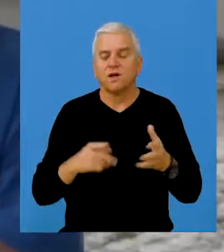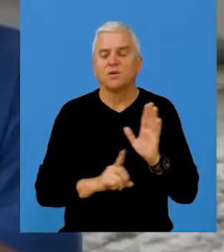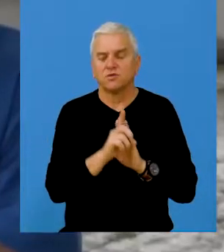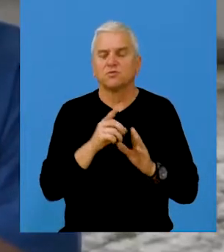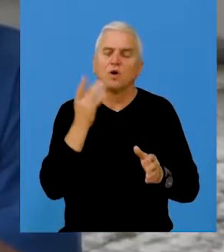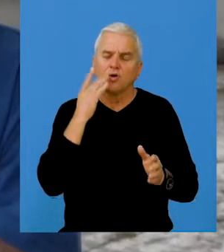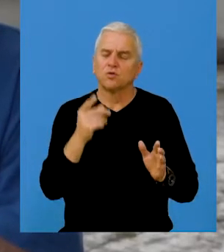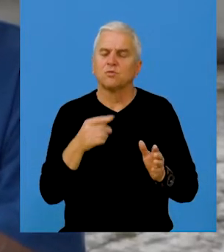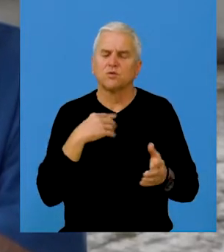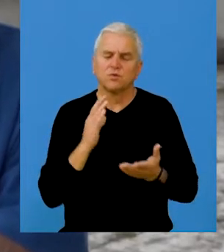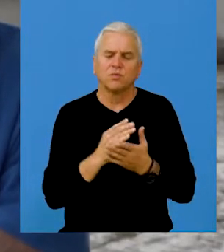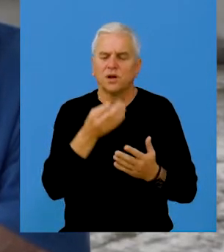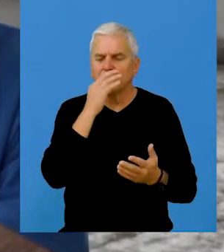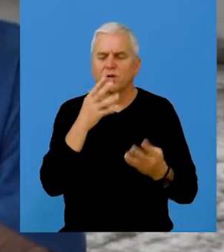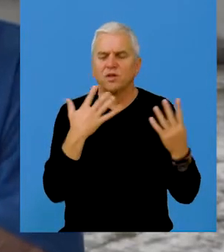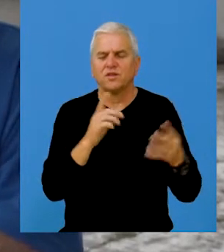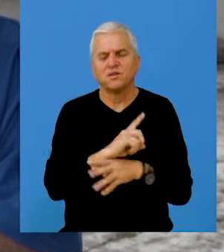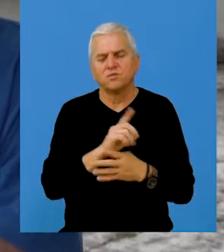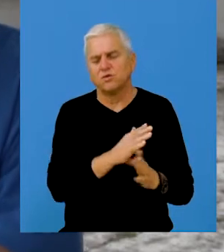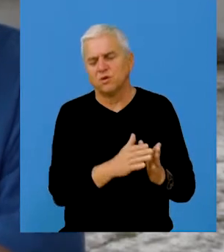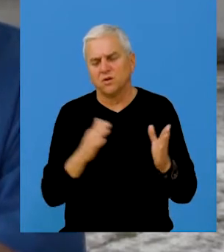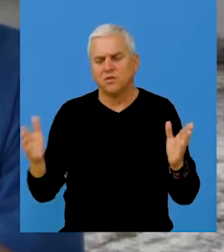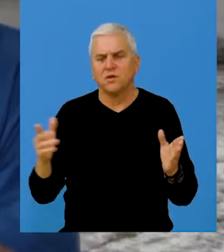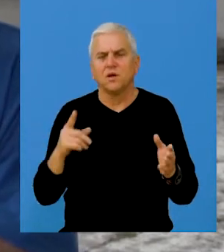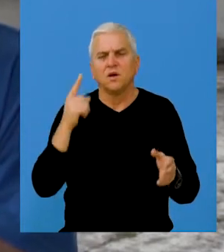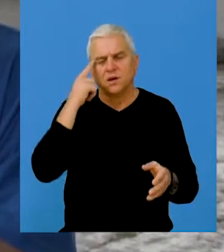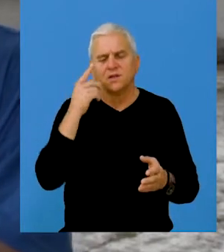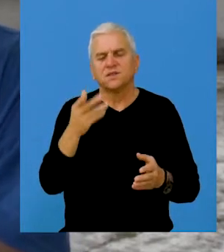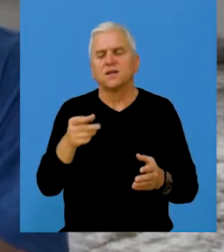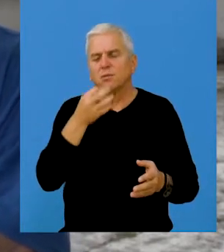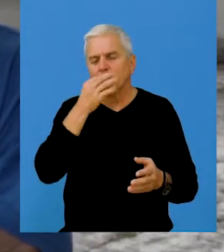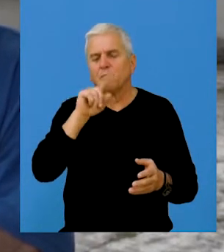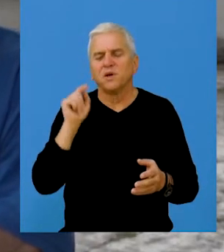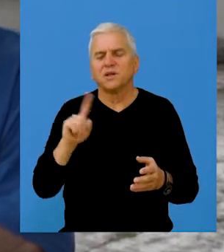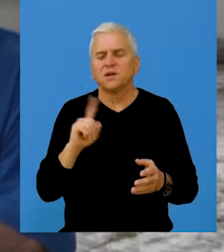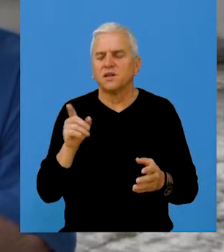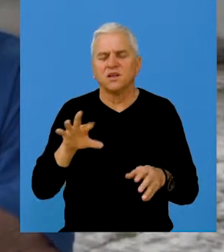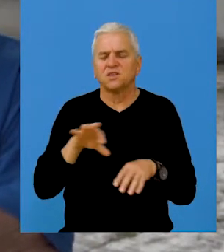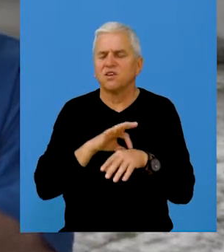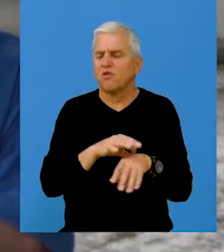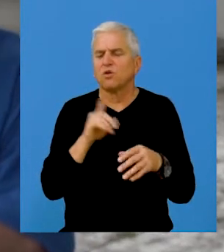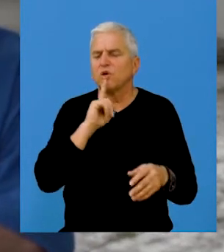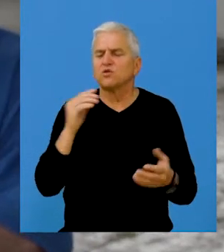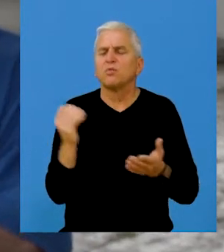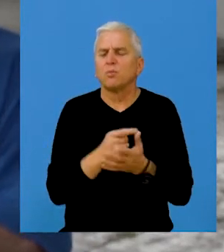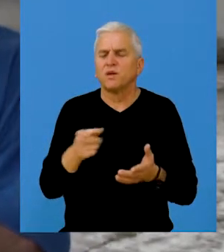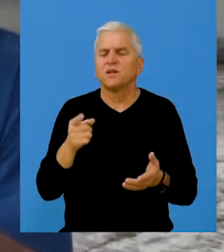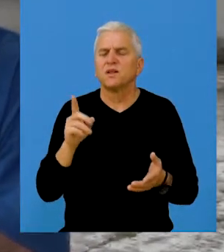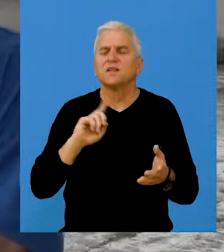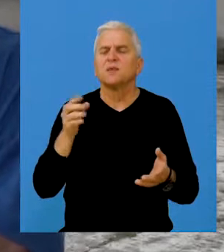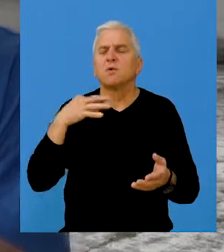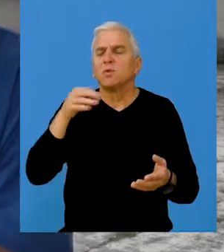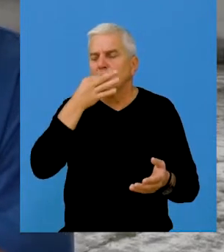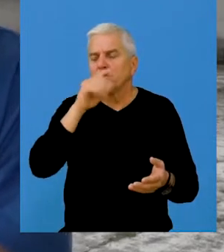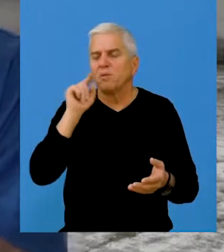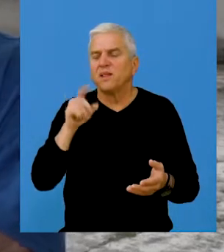rezultat. Mislim, sasvim zasluženo, dominirali smo 90 minuta i mislim da se inače pitanje pobednika nije ni dovodilo u pitanje samo